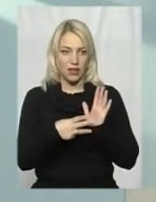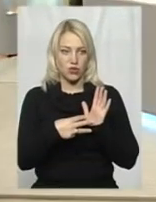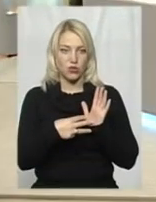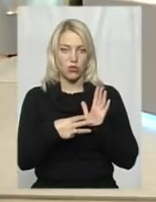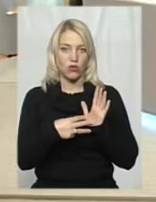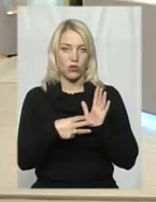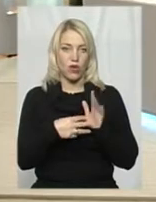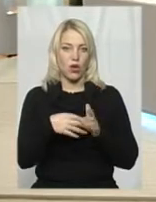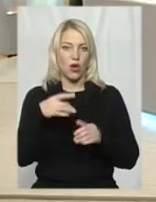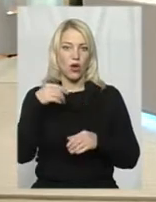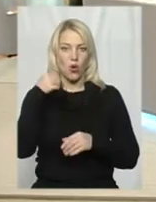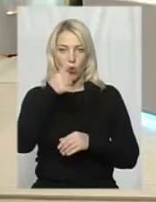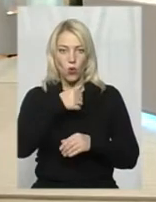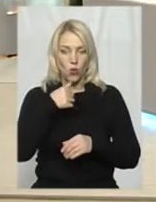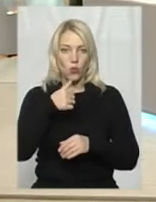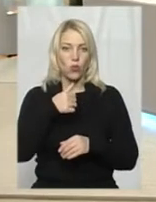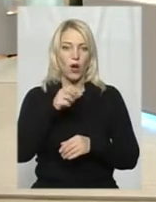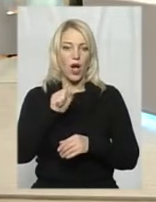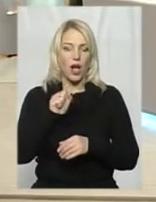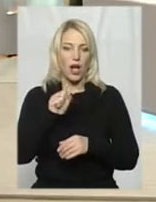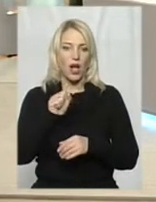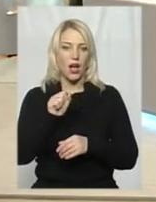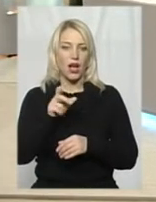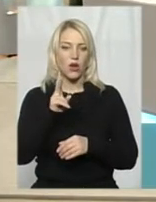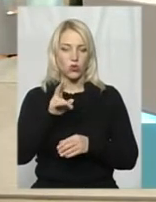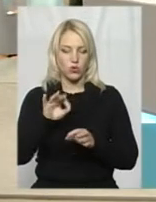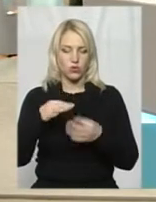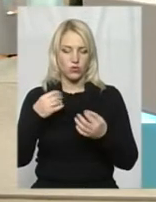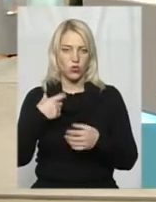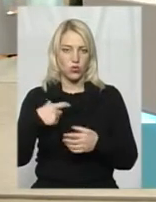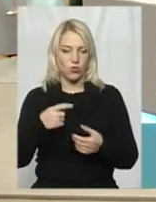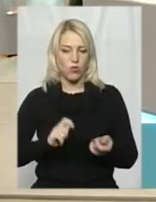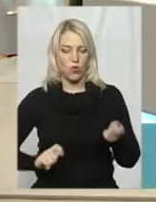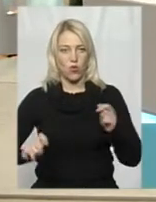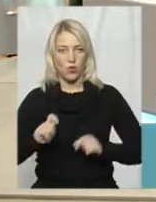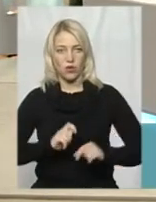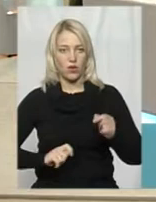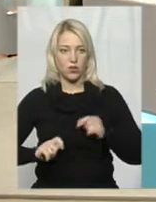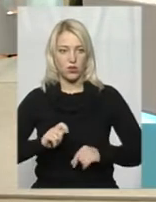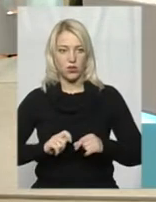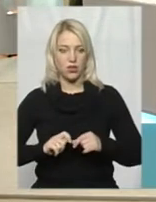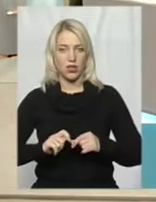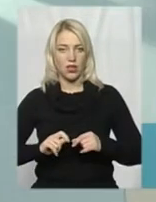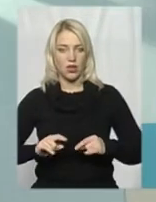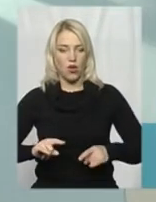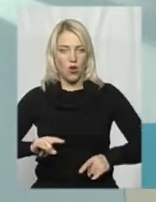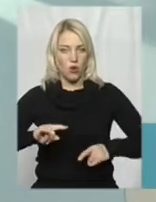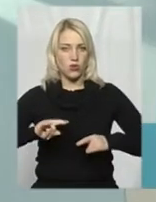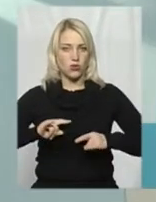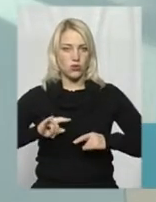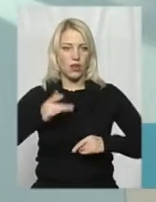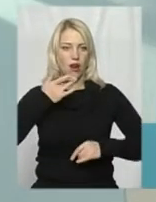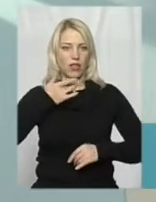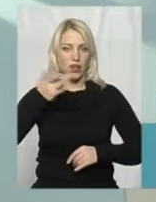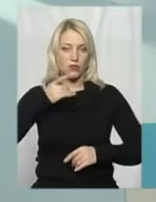року, а хтось дозволить собі одягнути однострої радянського